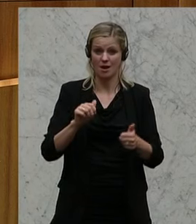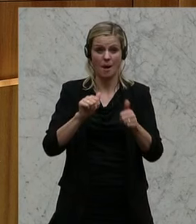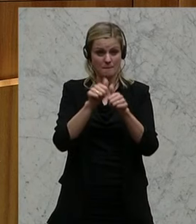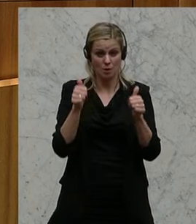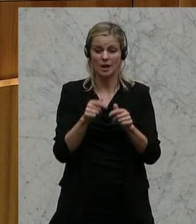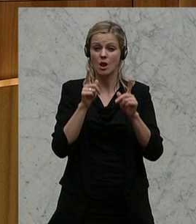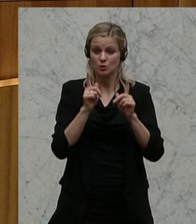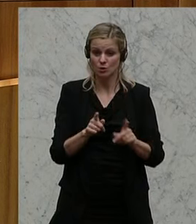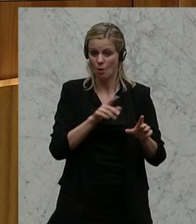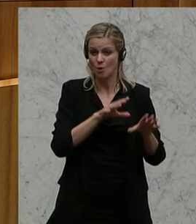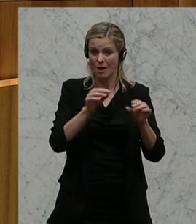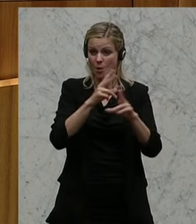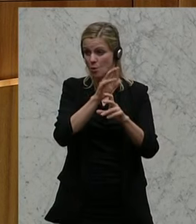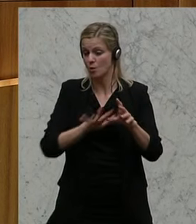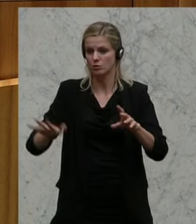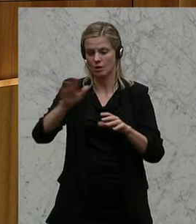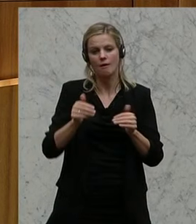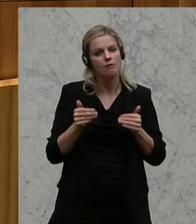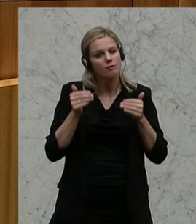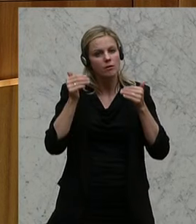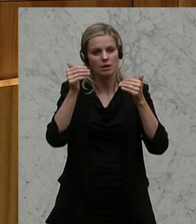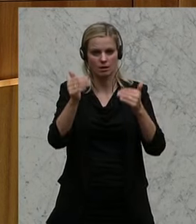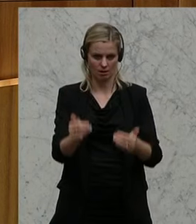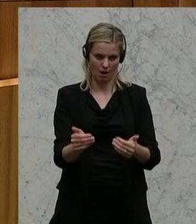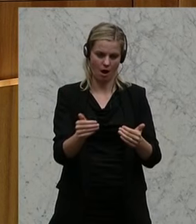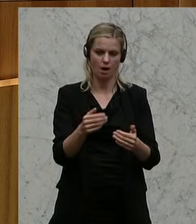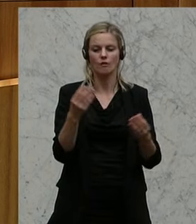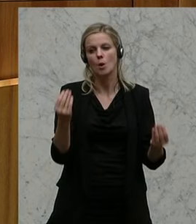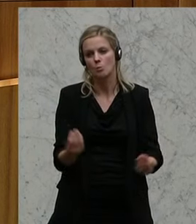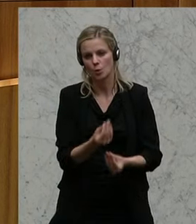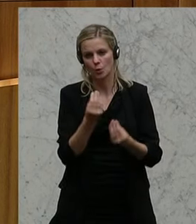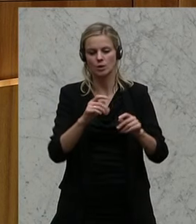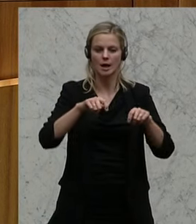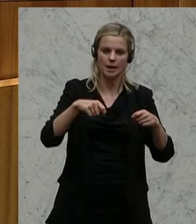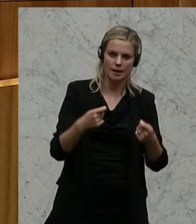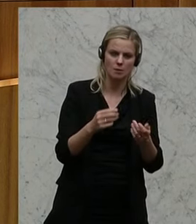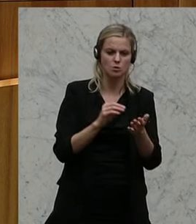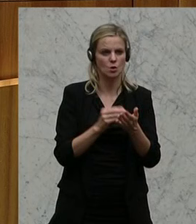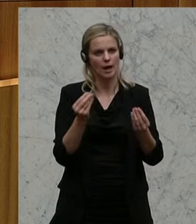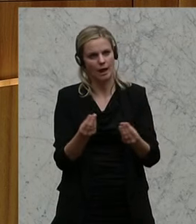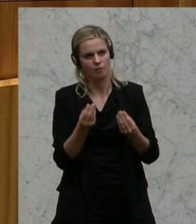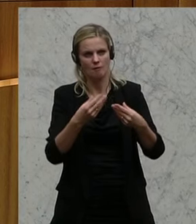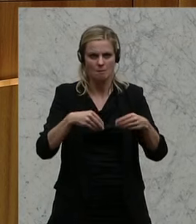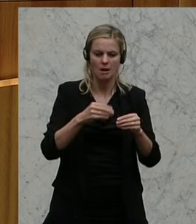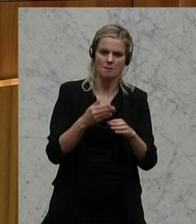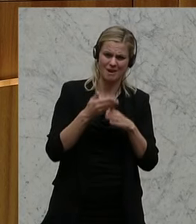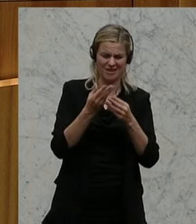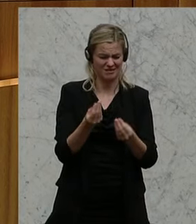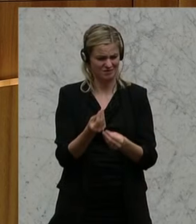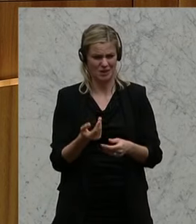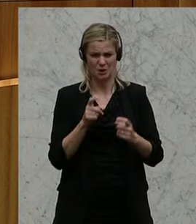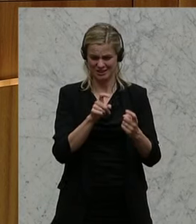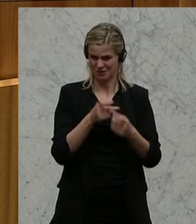ganz Österreich zu übertragen. Das wurde vertagt mit der Begründung, da gibt es noch was, Punkte über die Familienbeihilfe. Da wird nicht einmal gescheit darüber